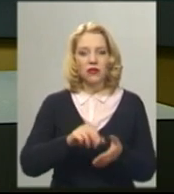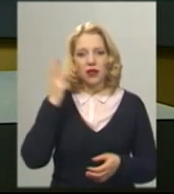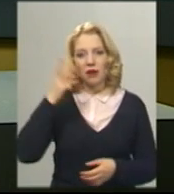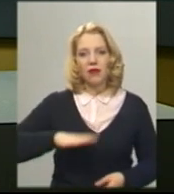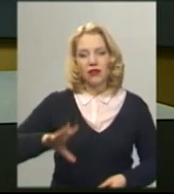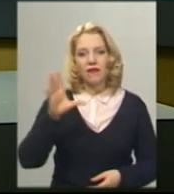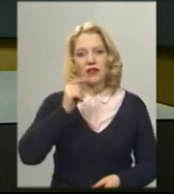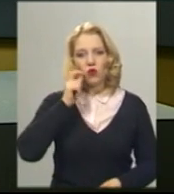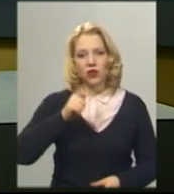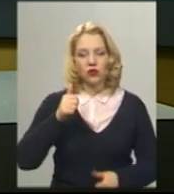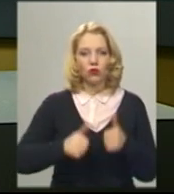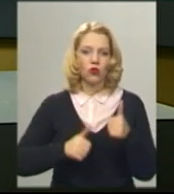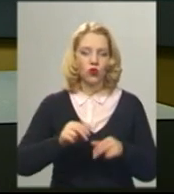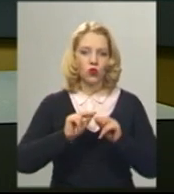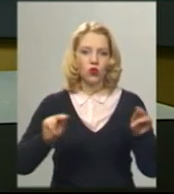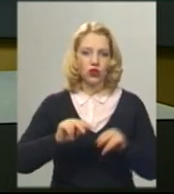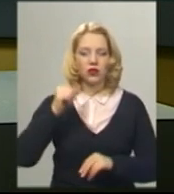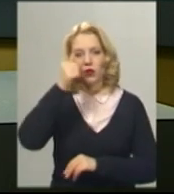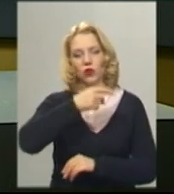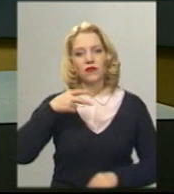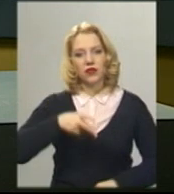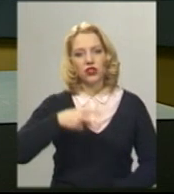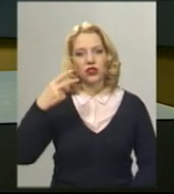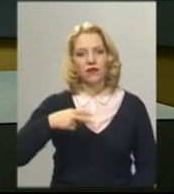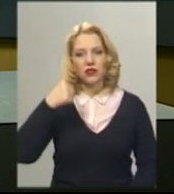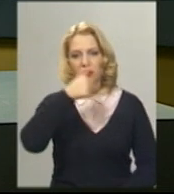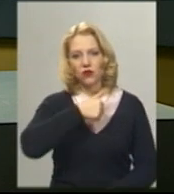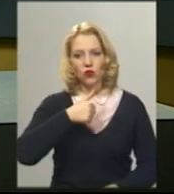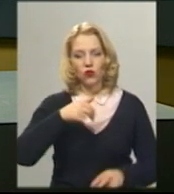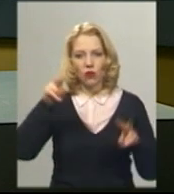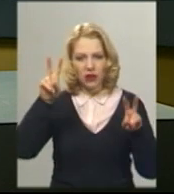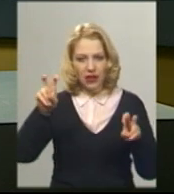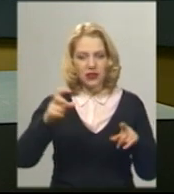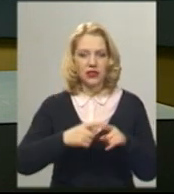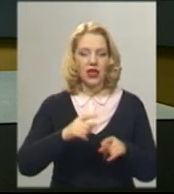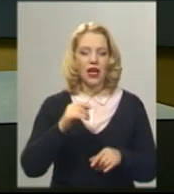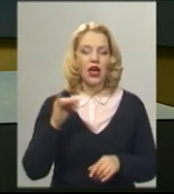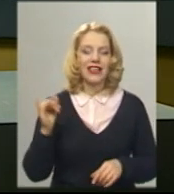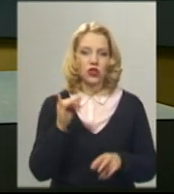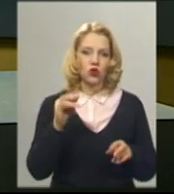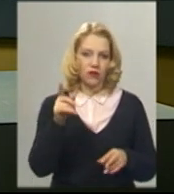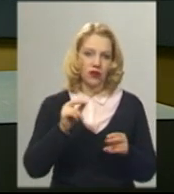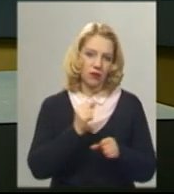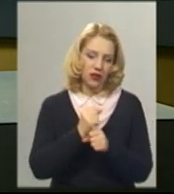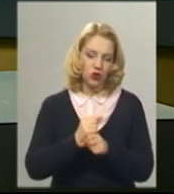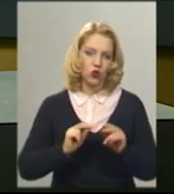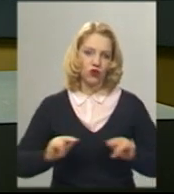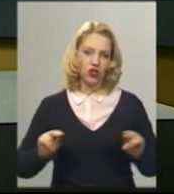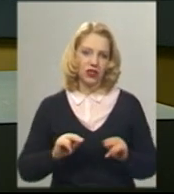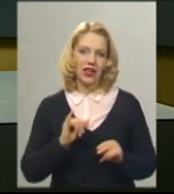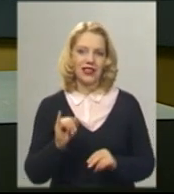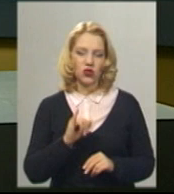всеукраїнському конкурсі «Учитель року-2020» у номінації «Історія». Він працює вчителем історії та географії у